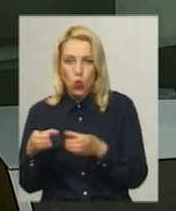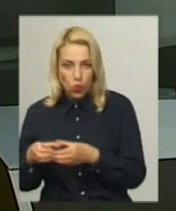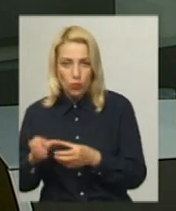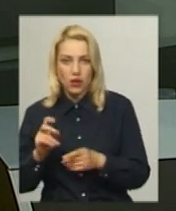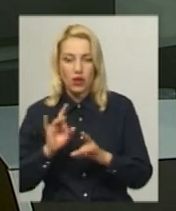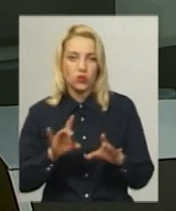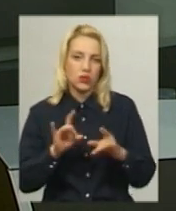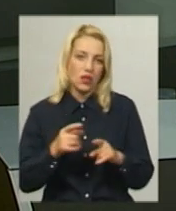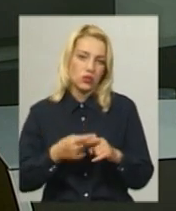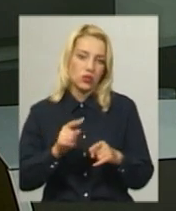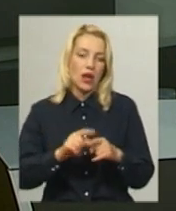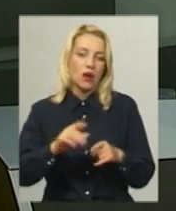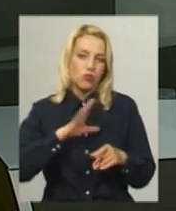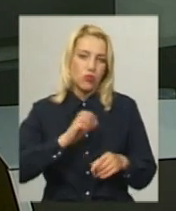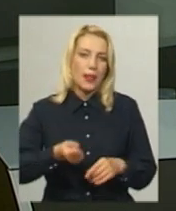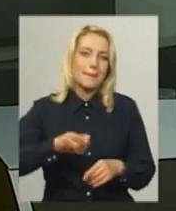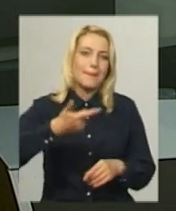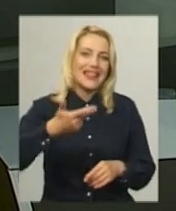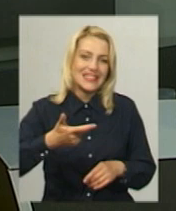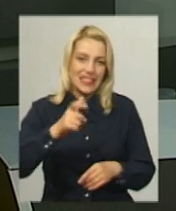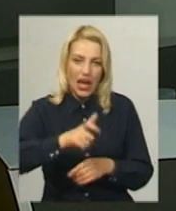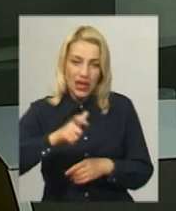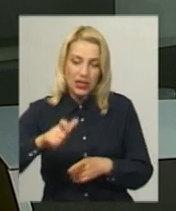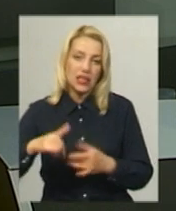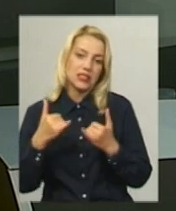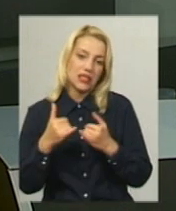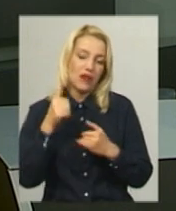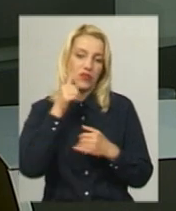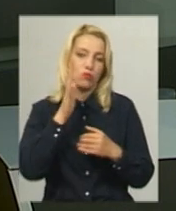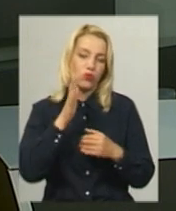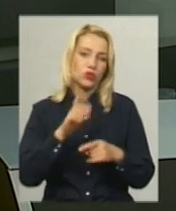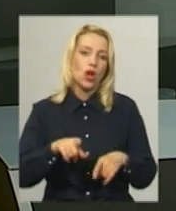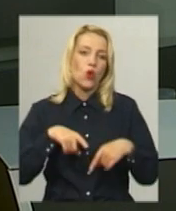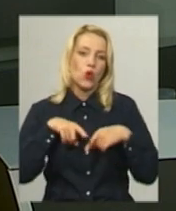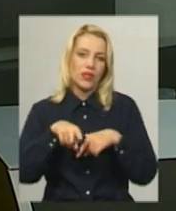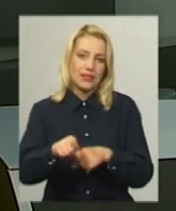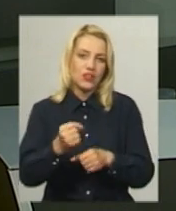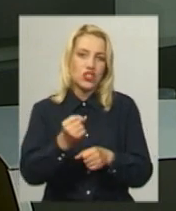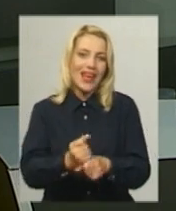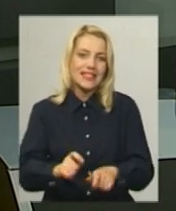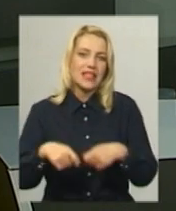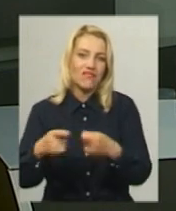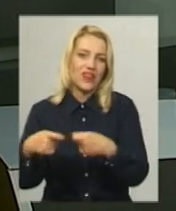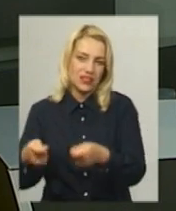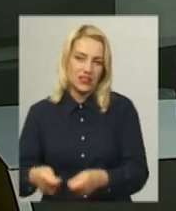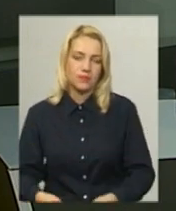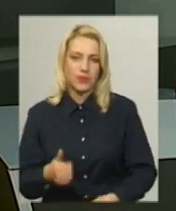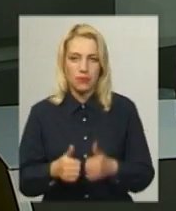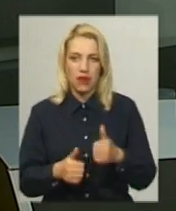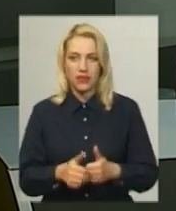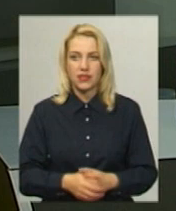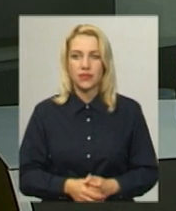Леонід Рибак, визначалися призери. Завтра прикордонники змагатимуться в легкоатлетичній естафеті. 14